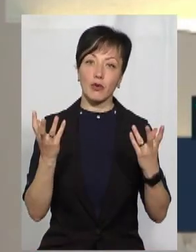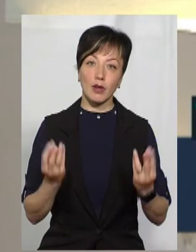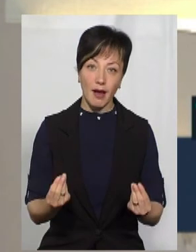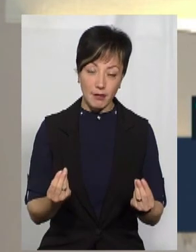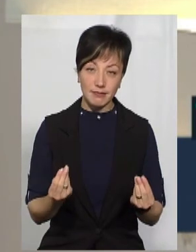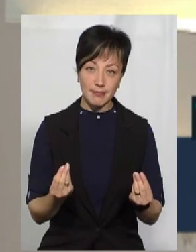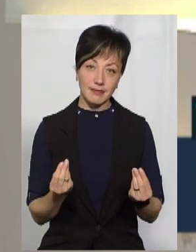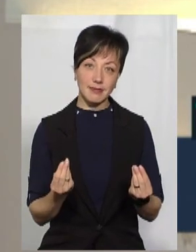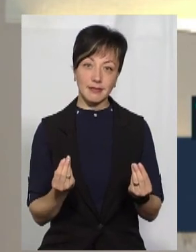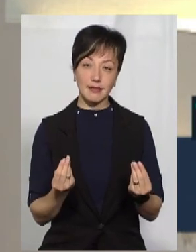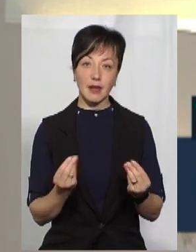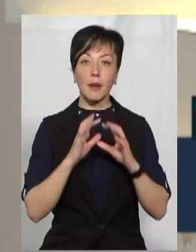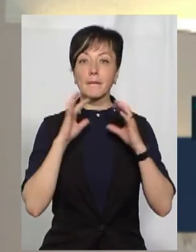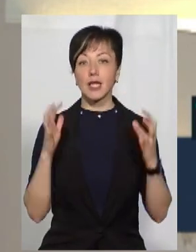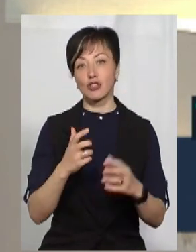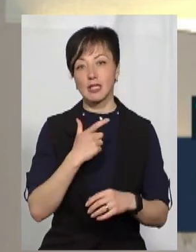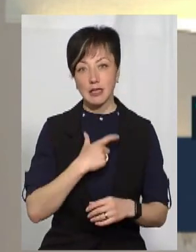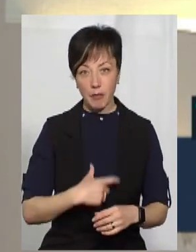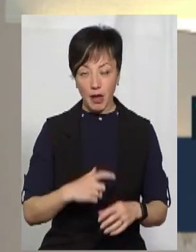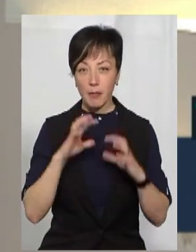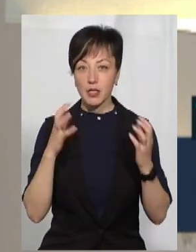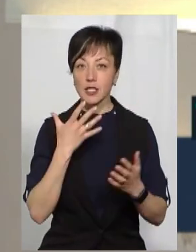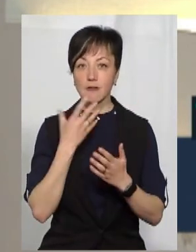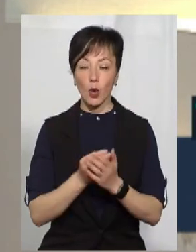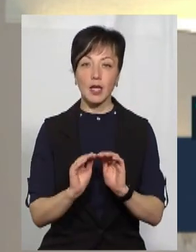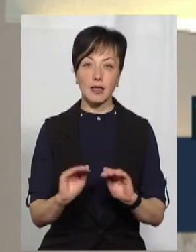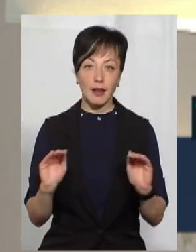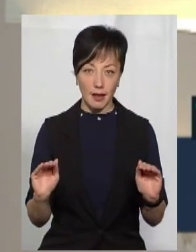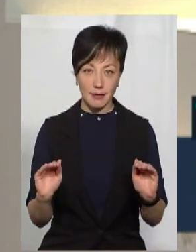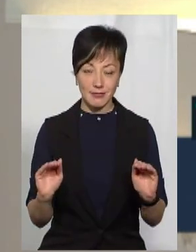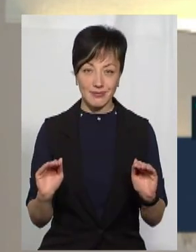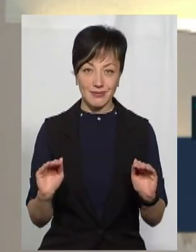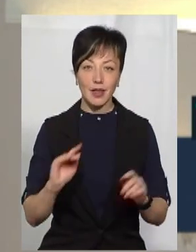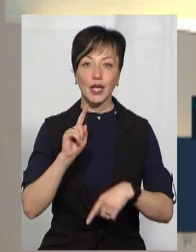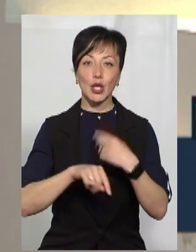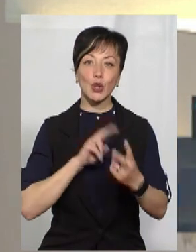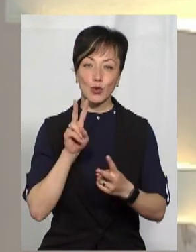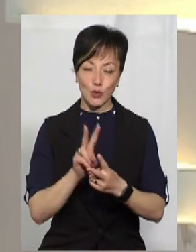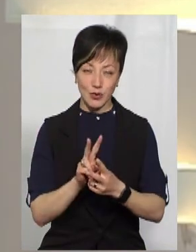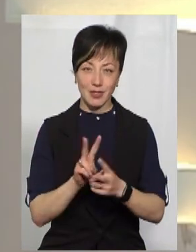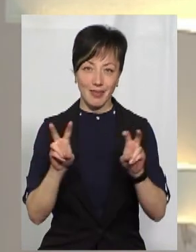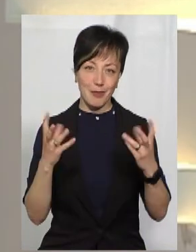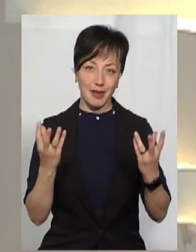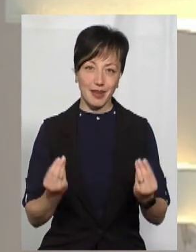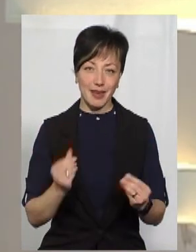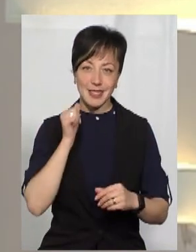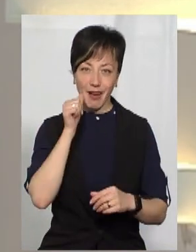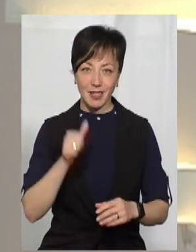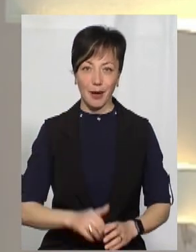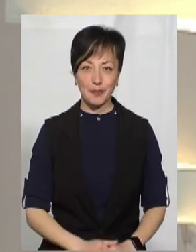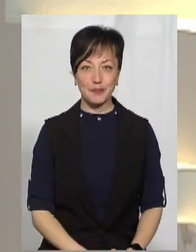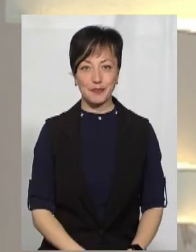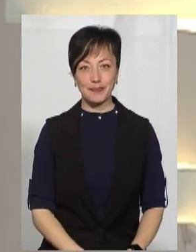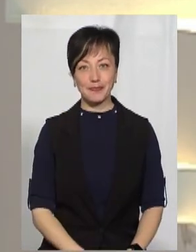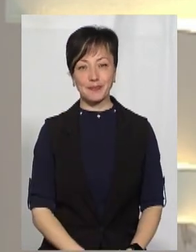дня сьогоднішню. Бережіть себе, бережіть своїх дітей. До зустрічі в наступній темі дня завтра.